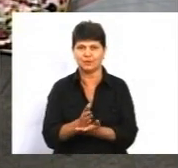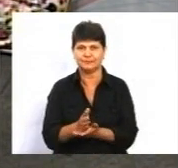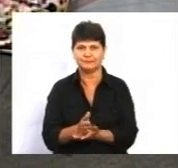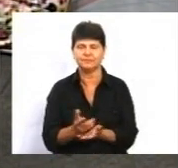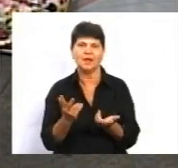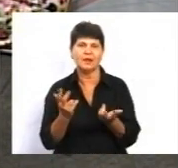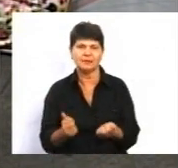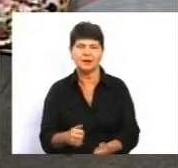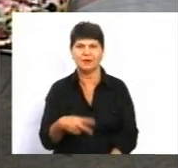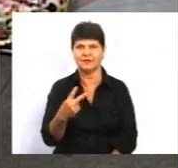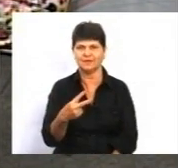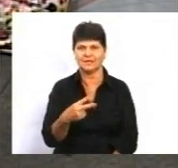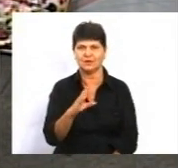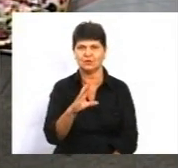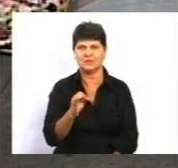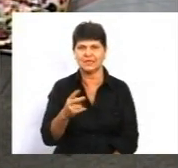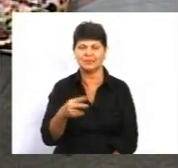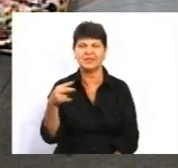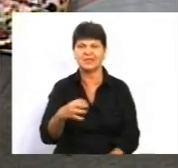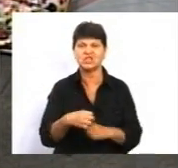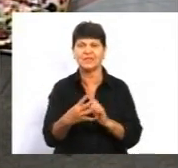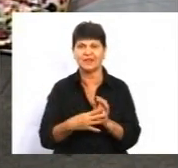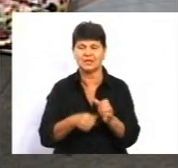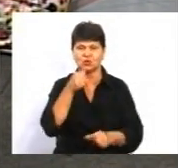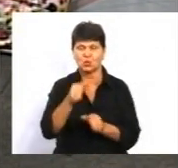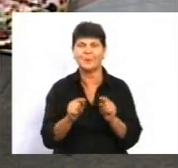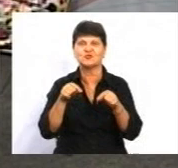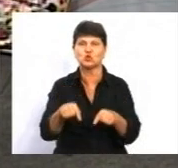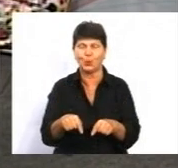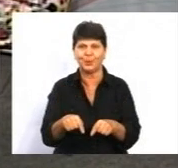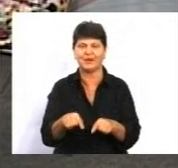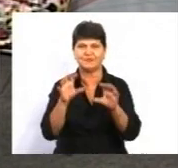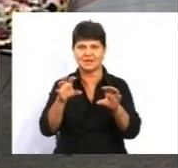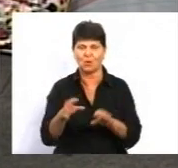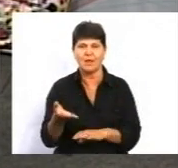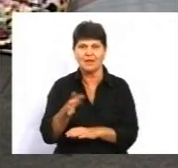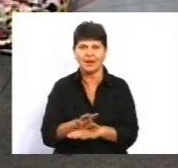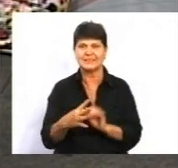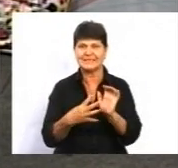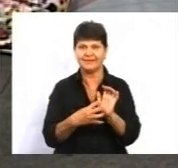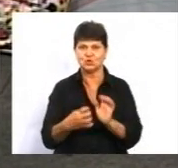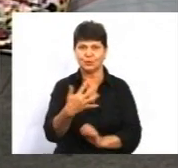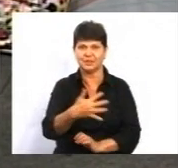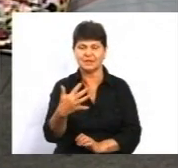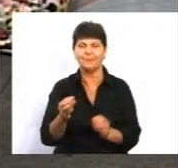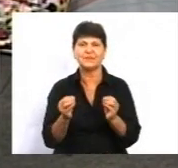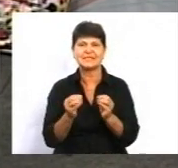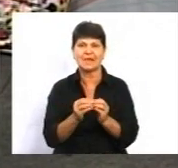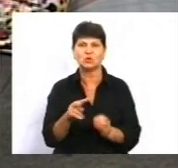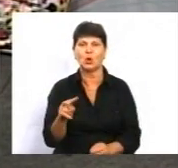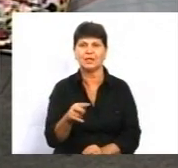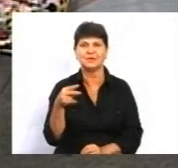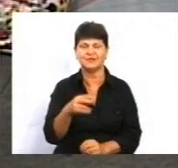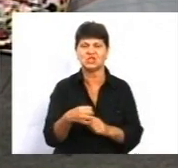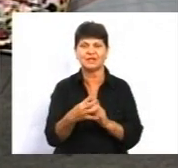серпня 2019 року вступив в силу наказ 955 від 10 липня 2019